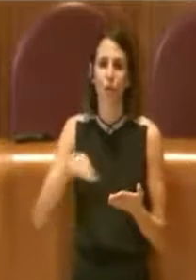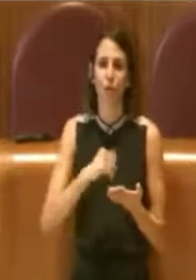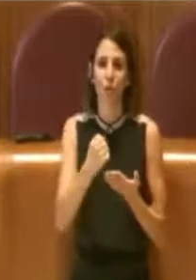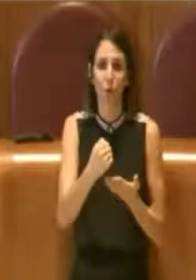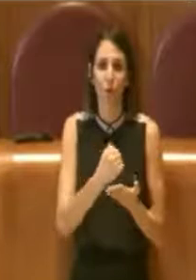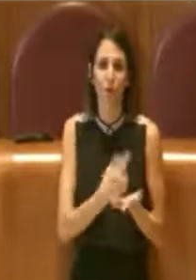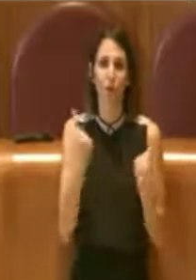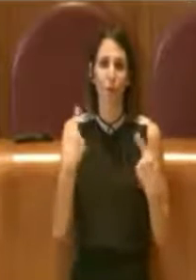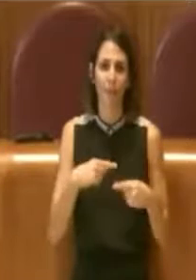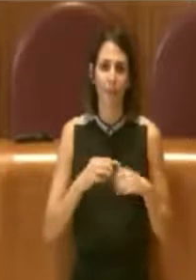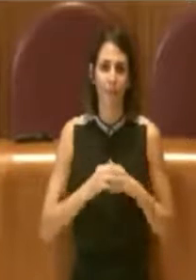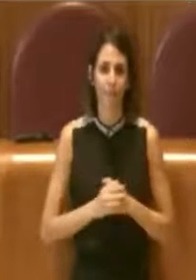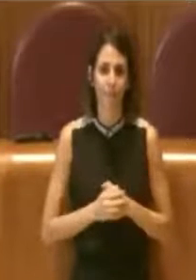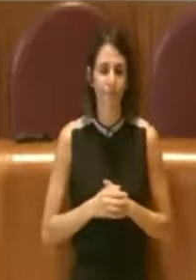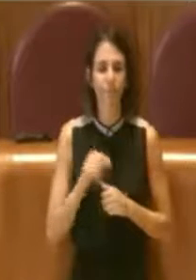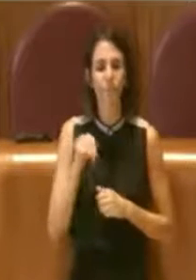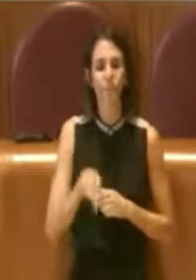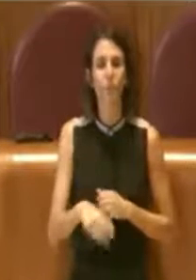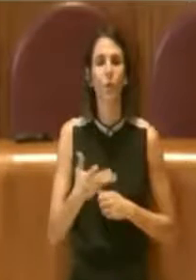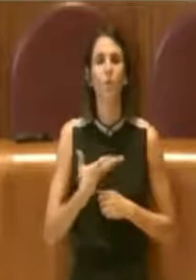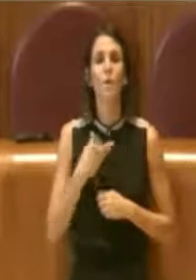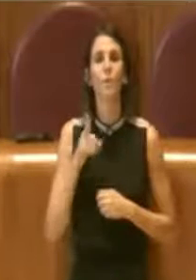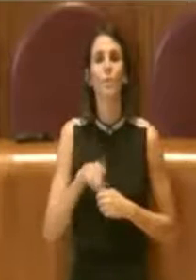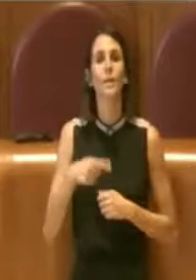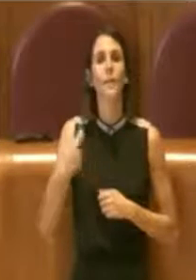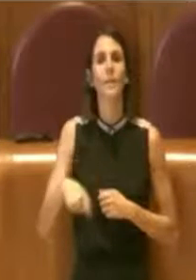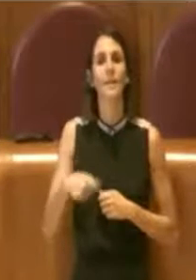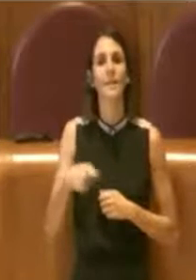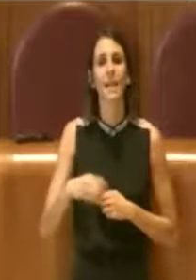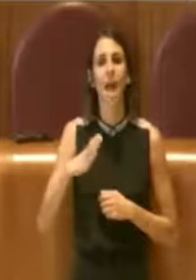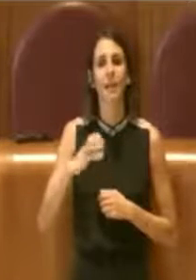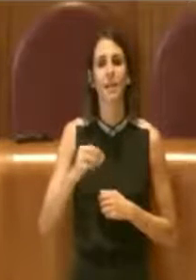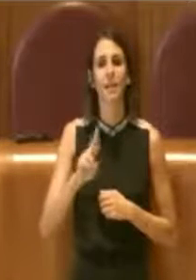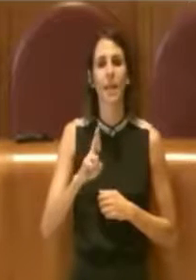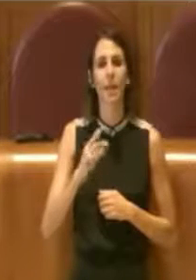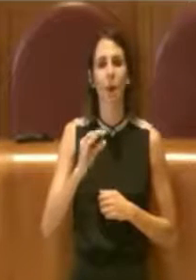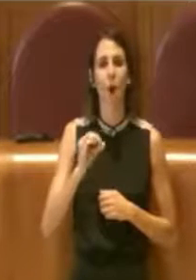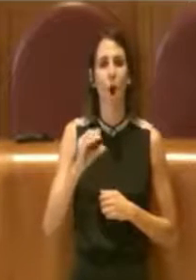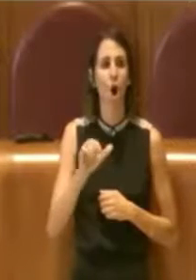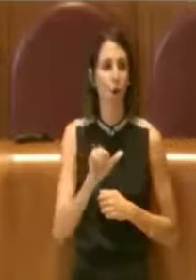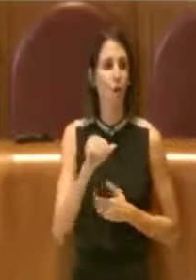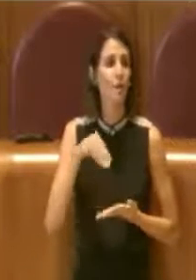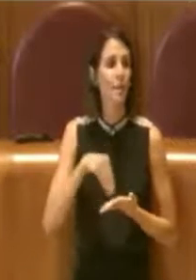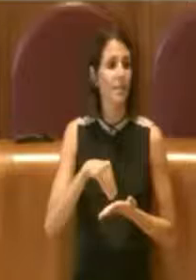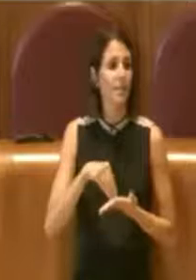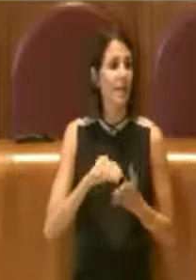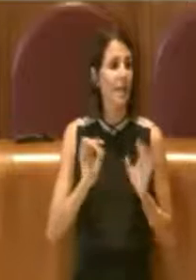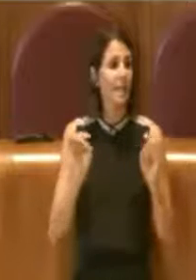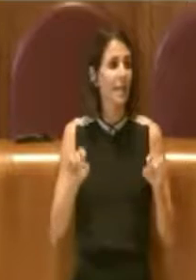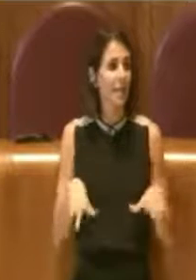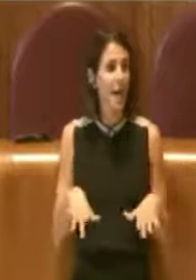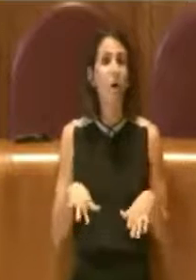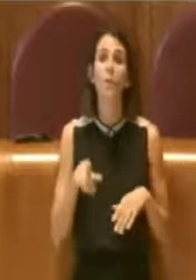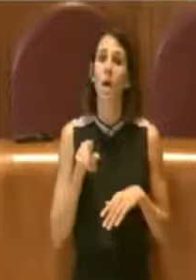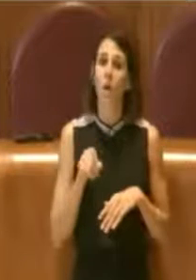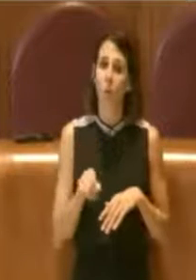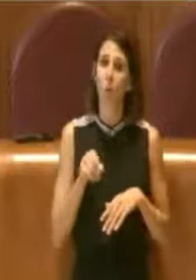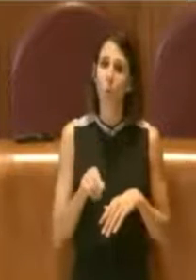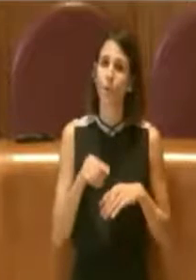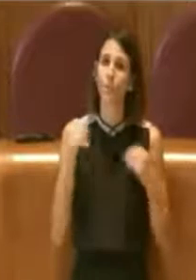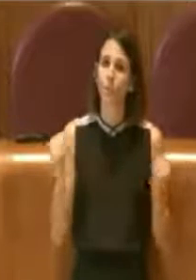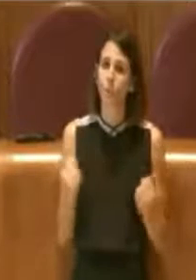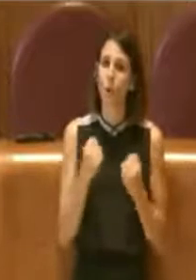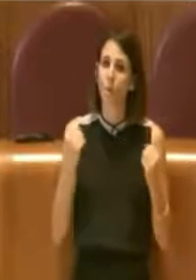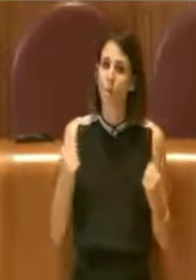promotori, insomma qui abbiamo il presidente Corcos che è presente in aula e che ha promosso